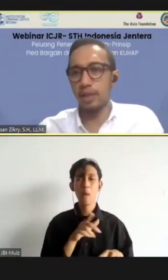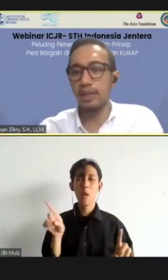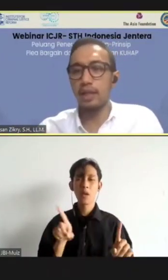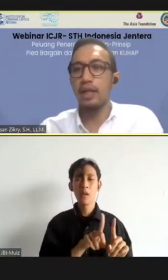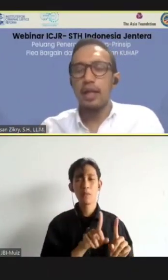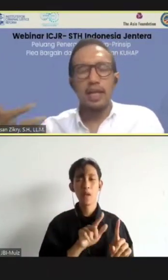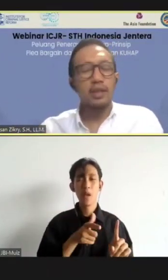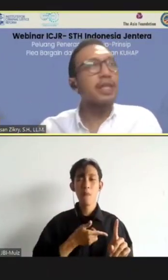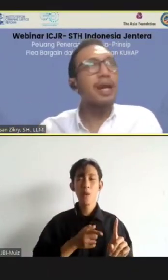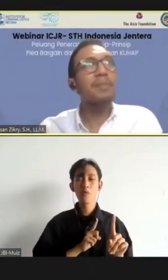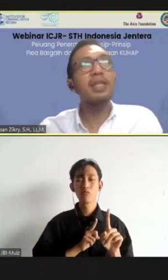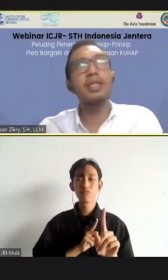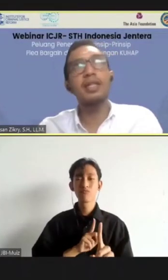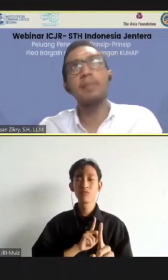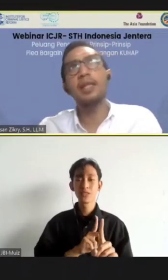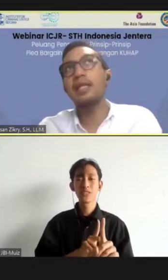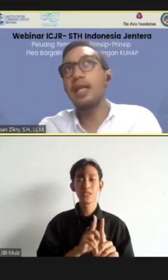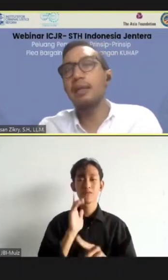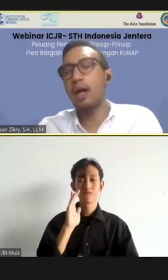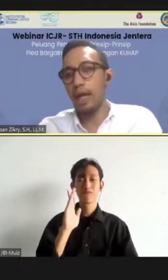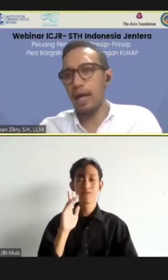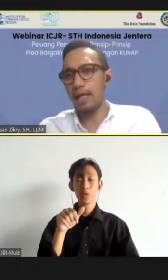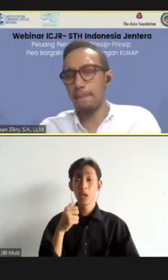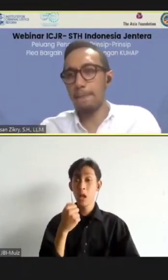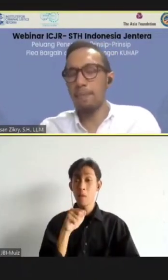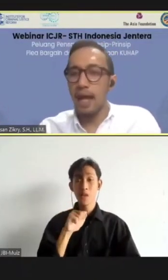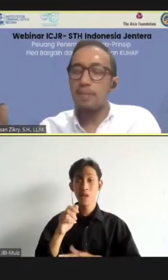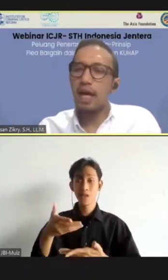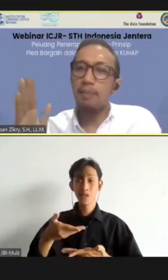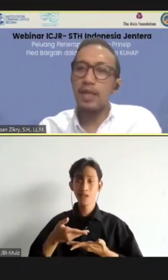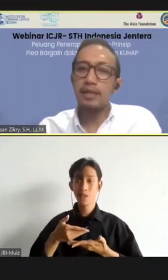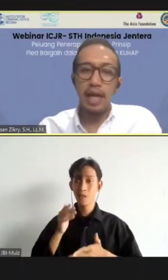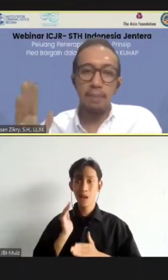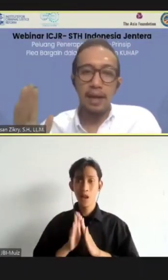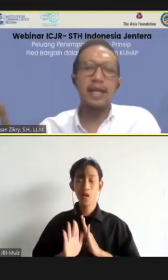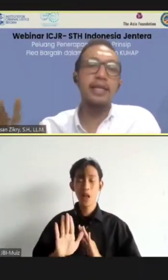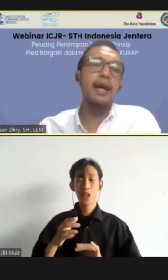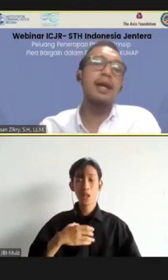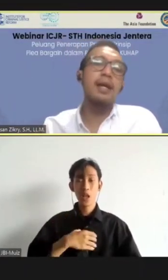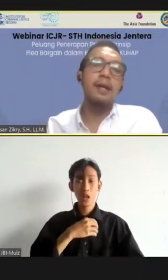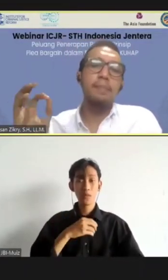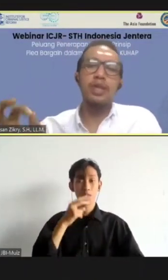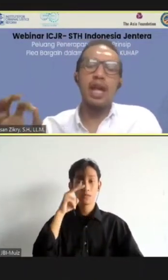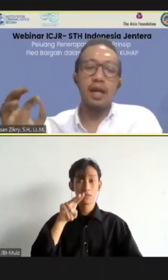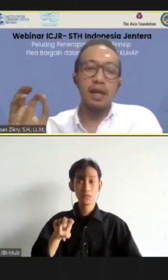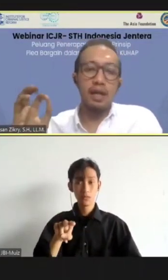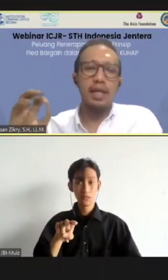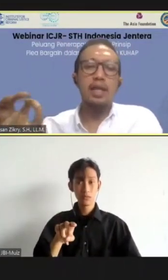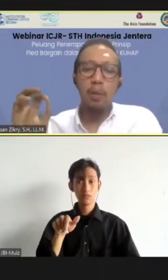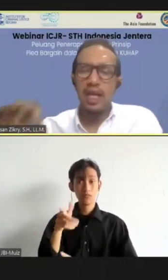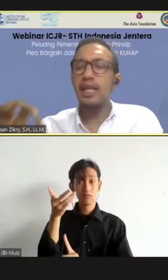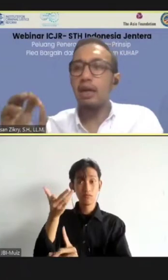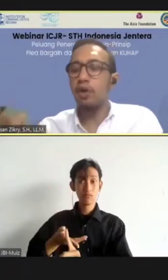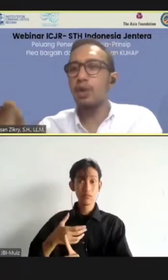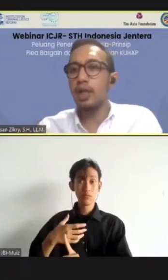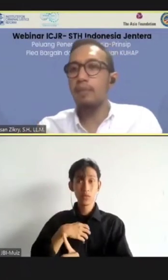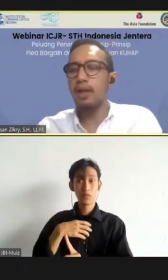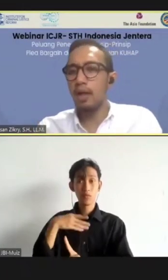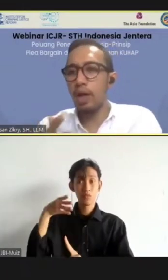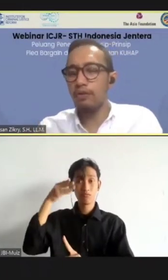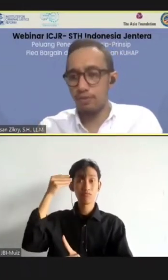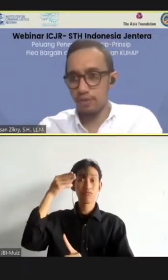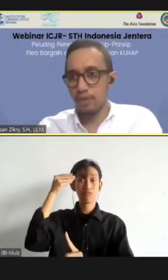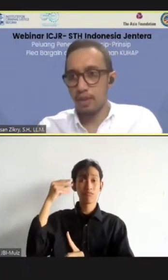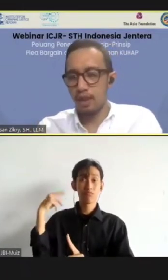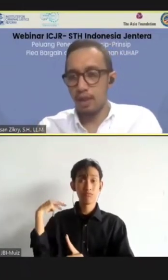self-representation. Itu tidak bisa serta-merta diterima oleh hakim. Hakim akan periksa, apakah dia punya, dia knowingly dan voluntary